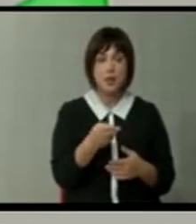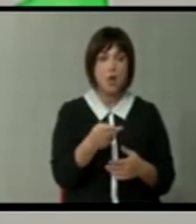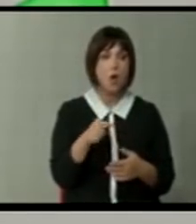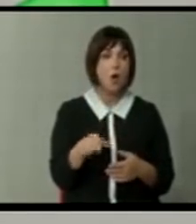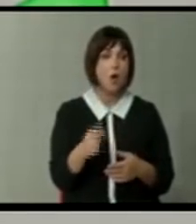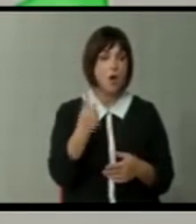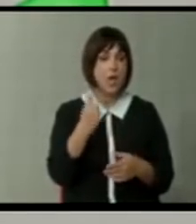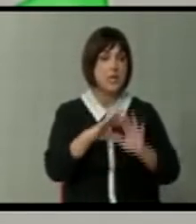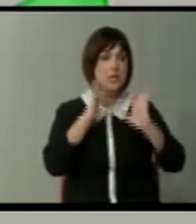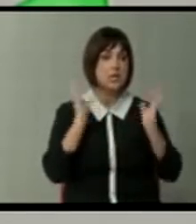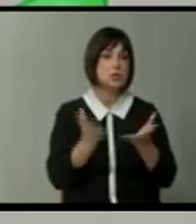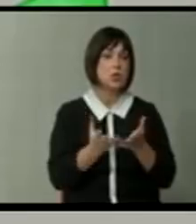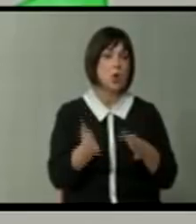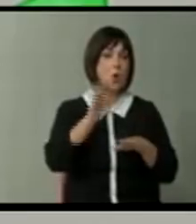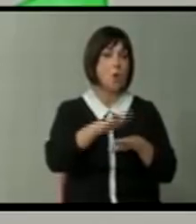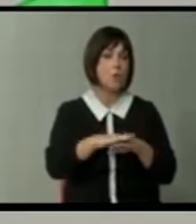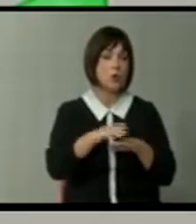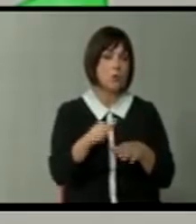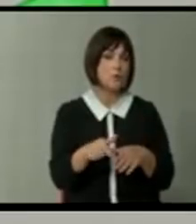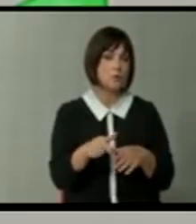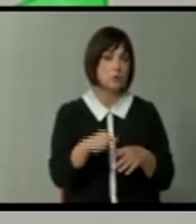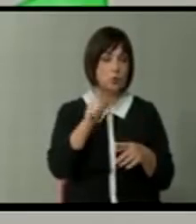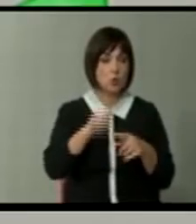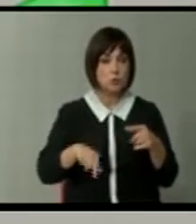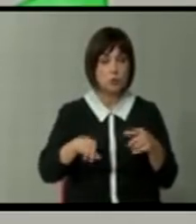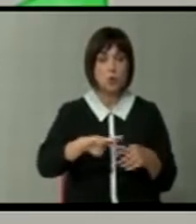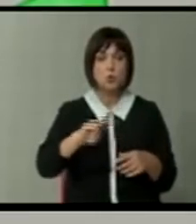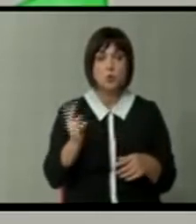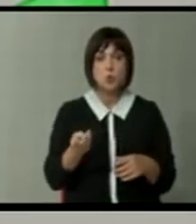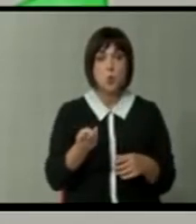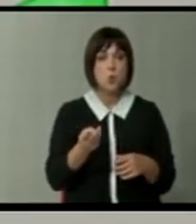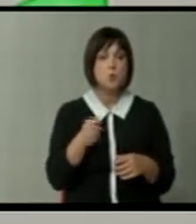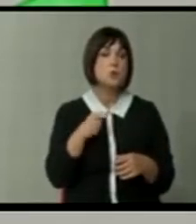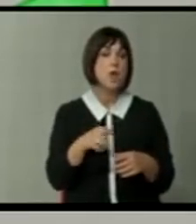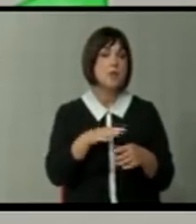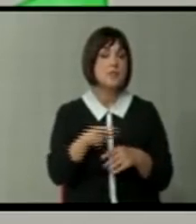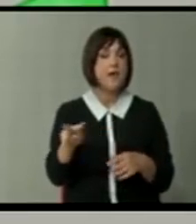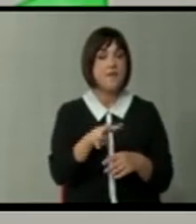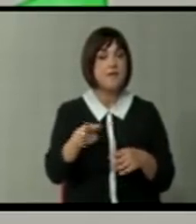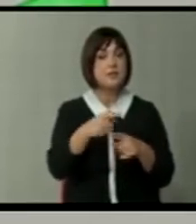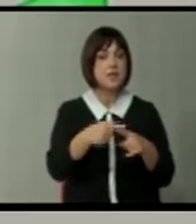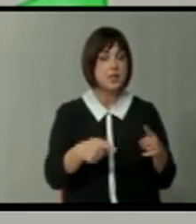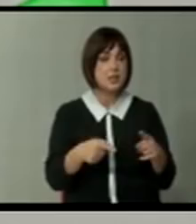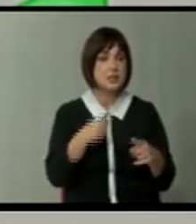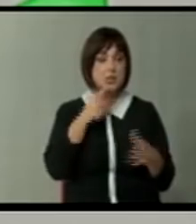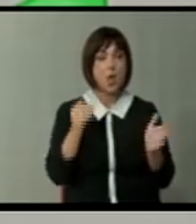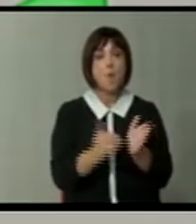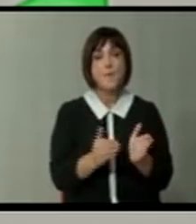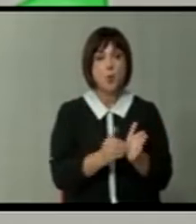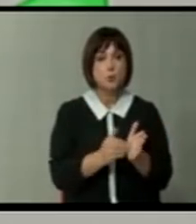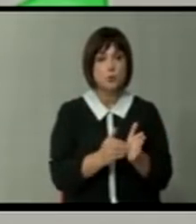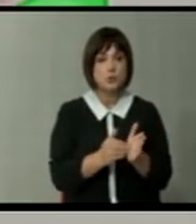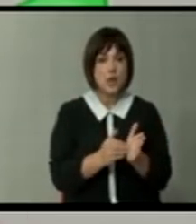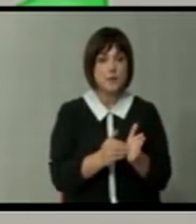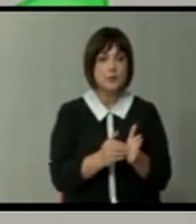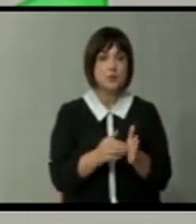едното целосно го покрива или го исклучува другото, напротив, двата сегменти се потрепно за